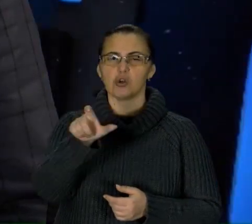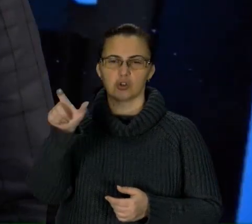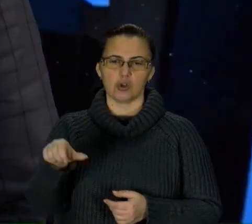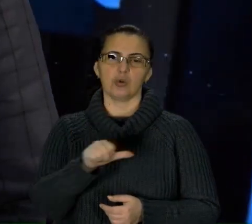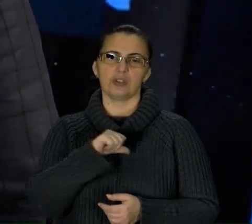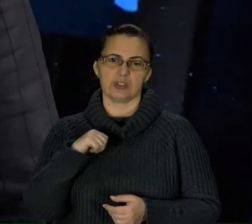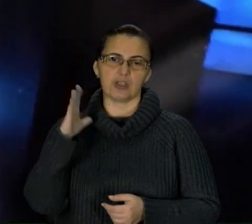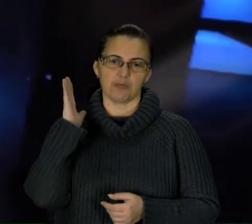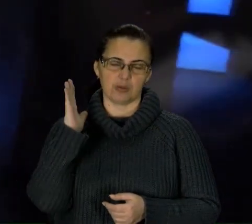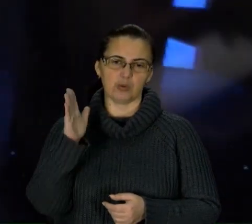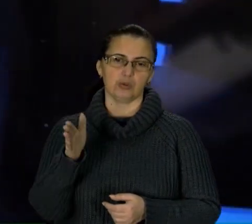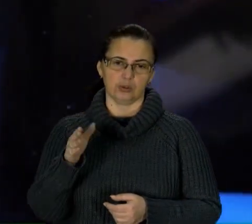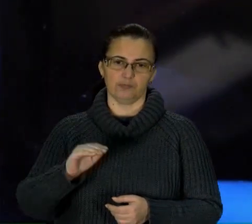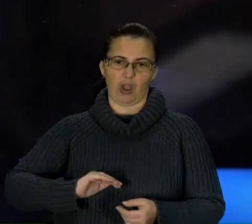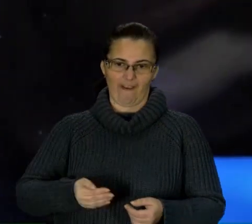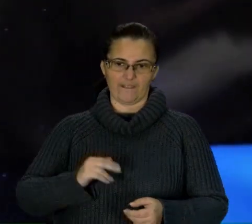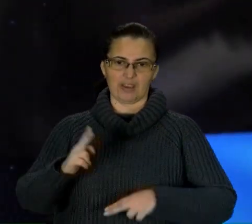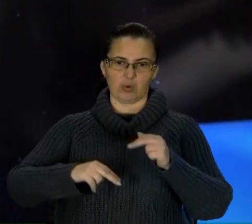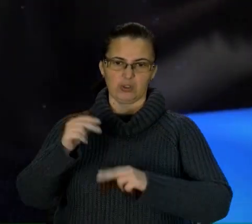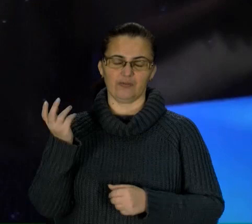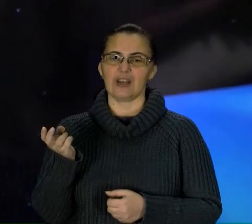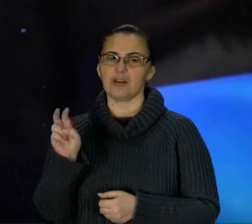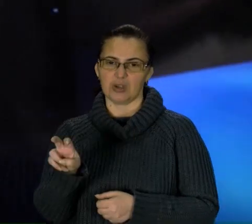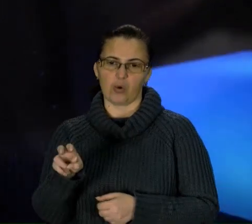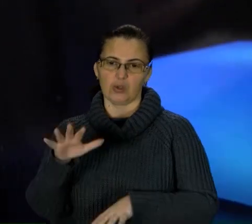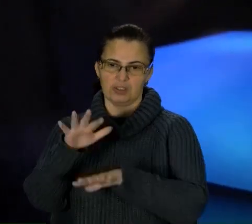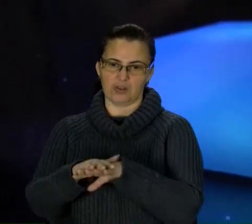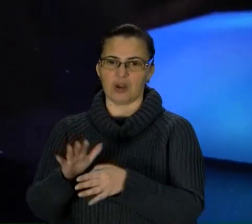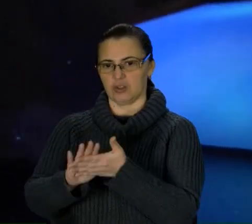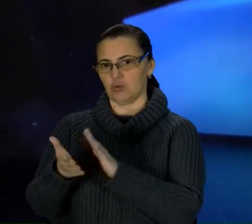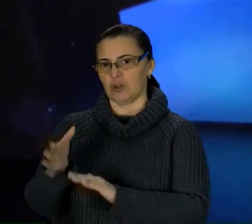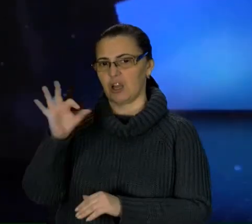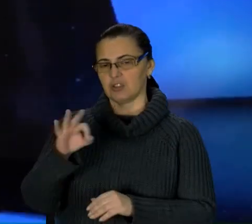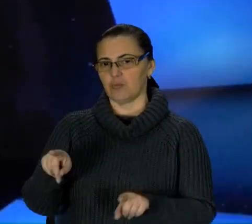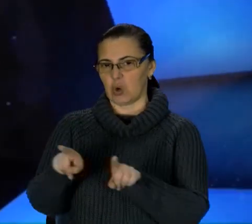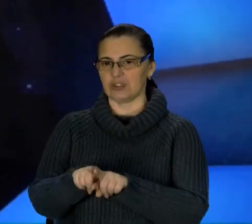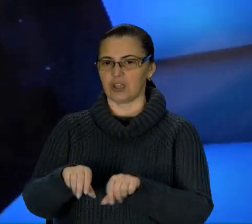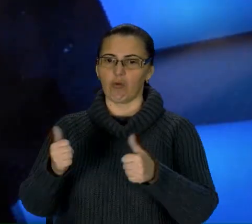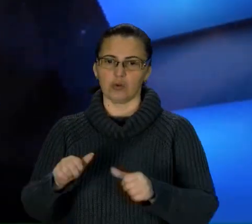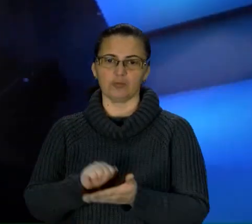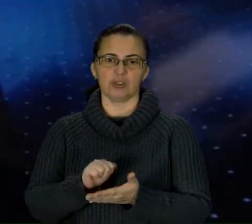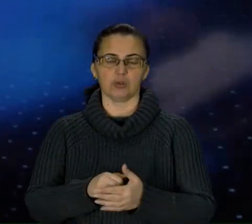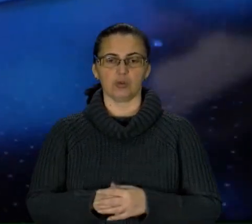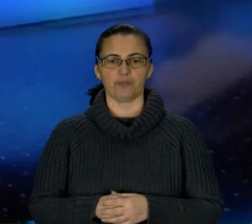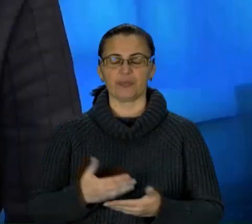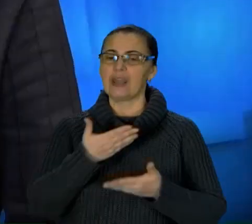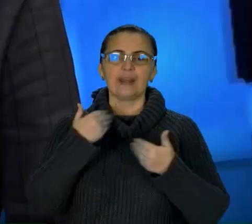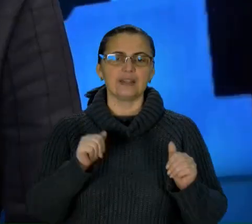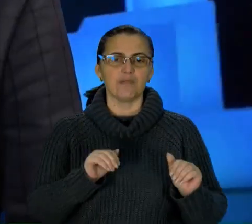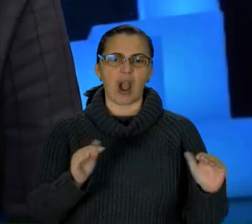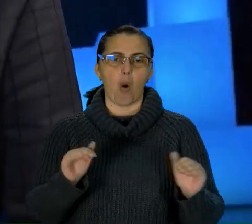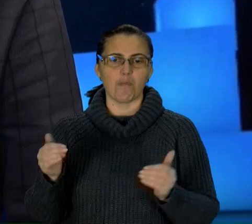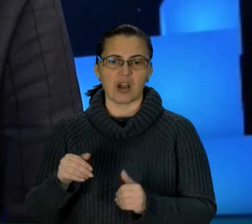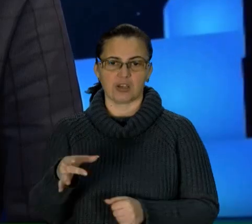щоб проходити кредитацію. Людина хоче жити ближче до центру? Чи це можливо? Немає обмежень по районах. Є